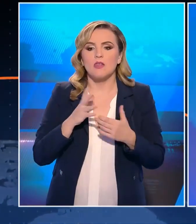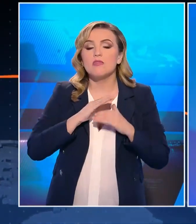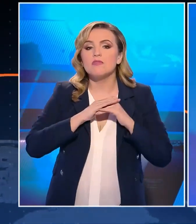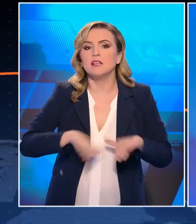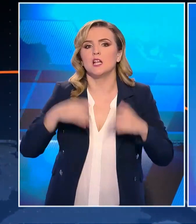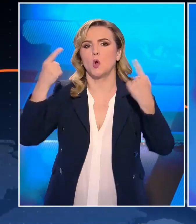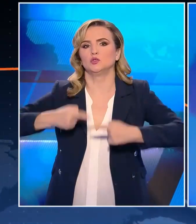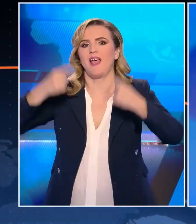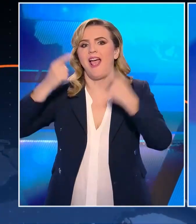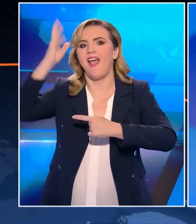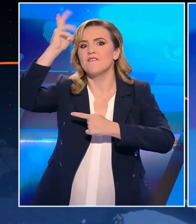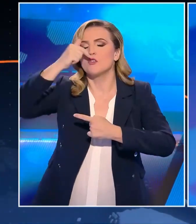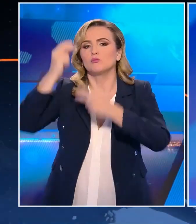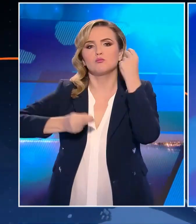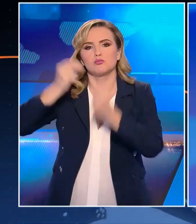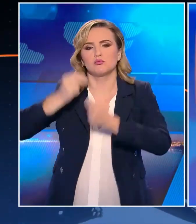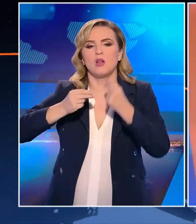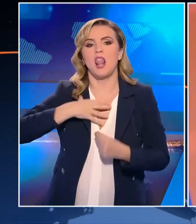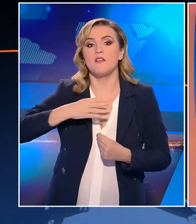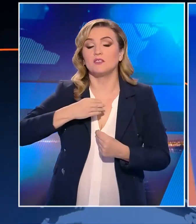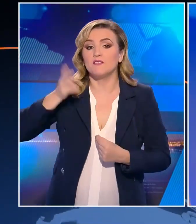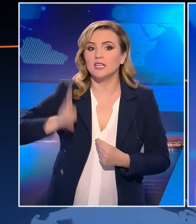τέλος στον Εύρο. Αυτή την ώρα λοιπόν απειλείται η Λευκήμη. Σε ευχαριστούμε πολύ.